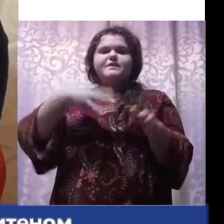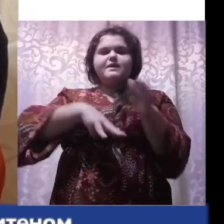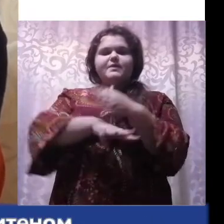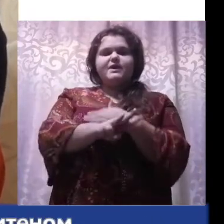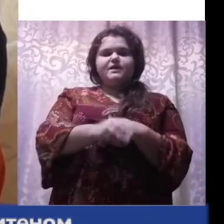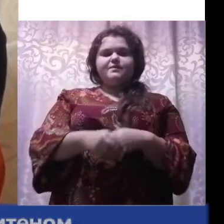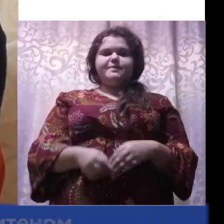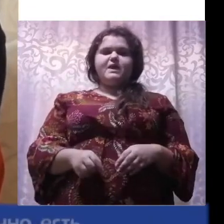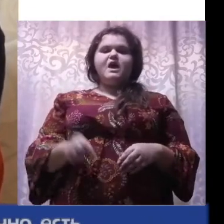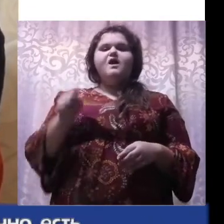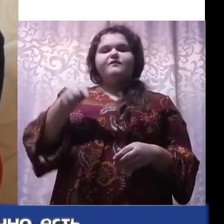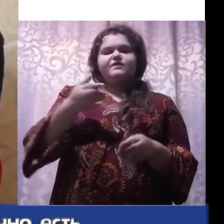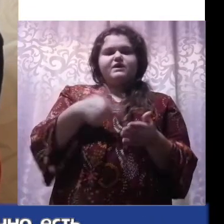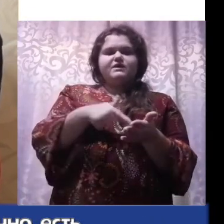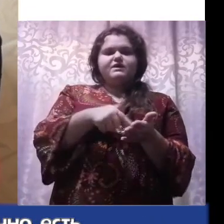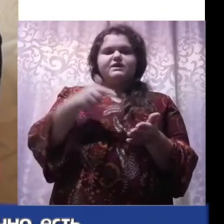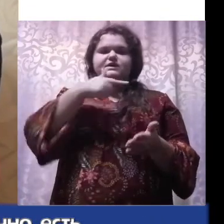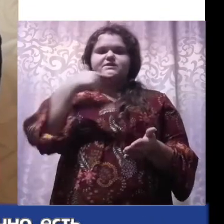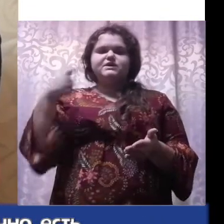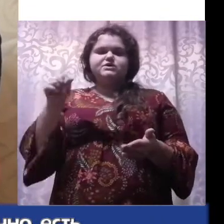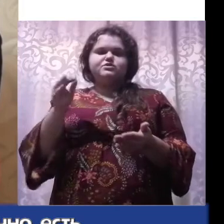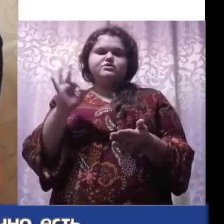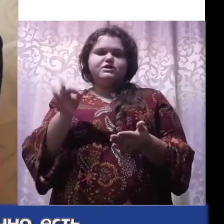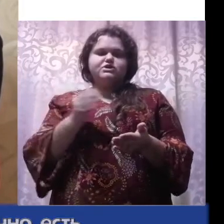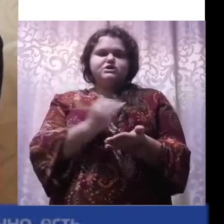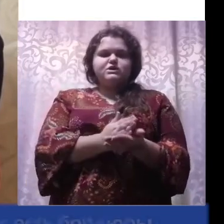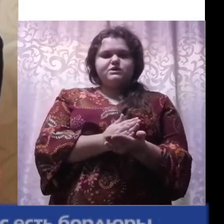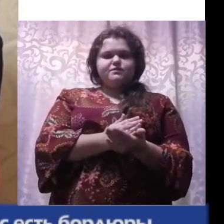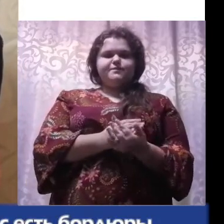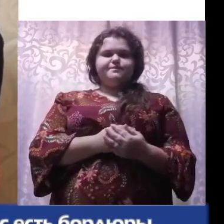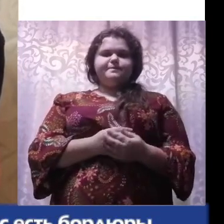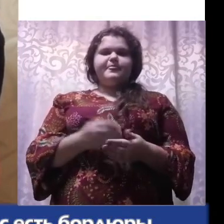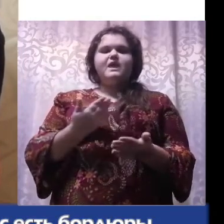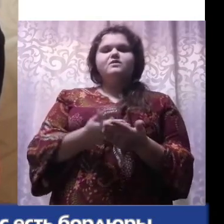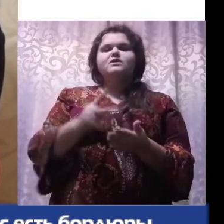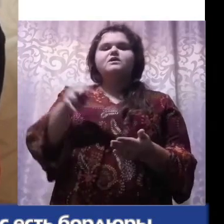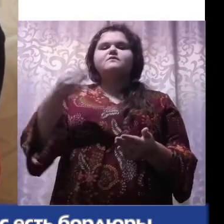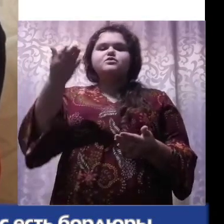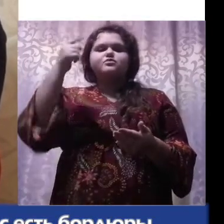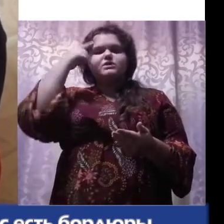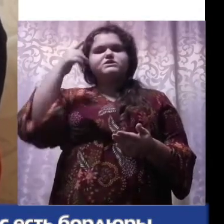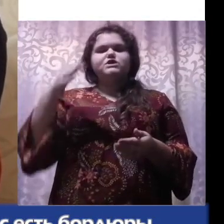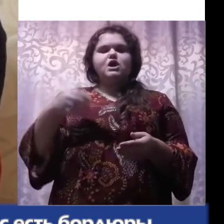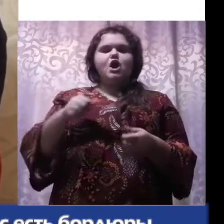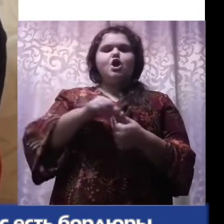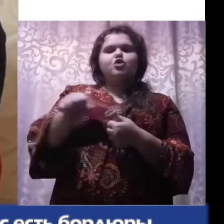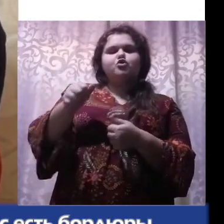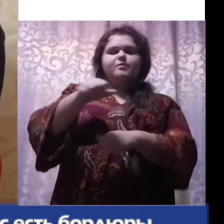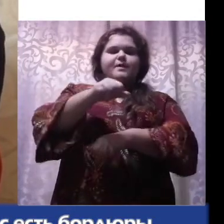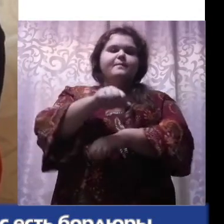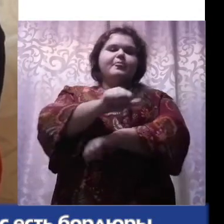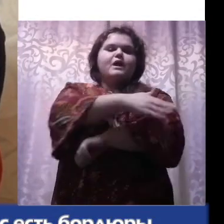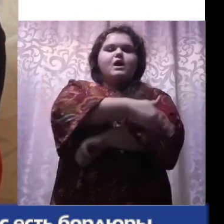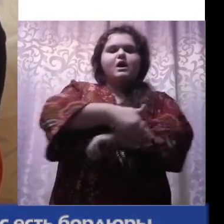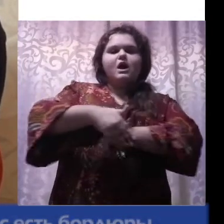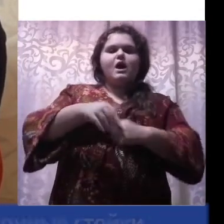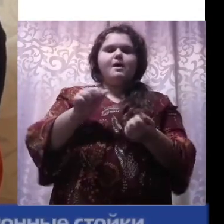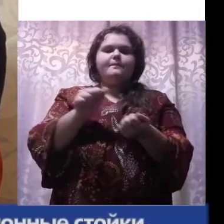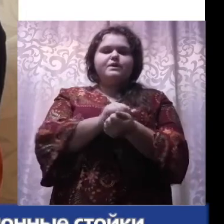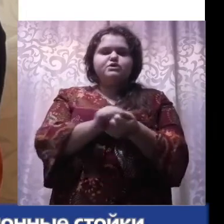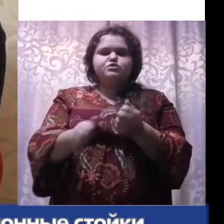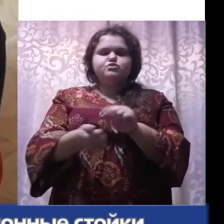метрополитеном в тех городах России, где он, конечно, есть. И вот как вы думаете, кроме того, что у нас есть